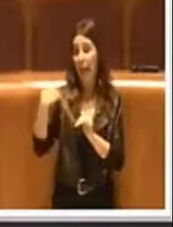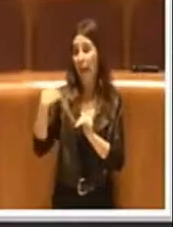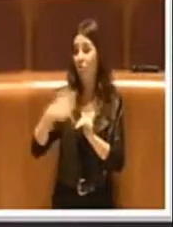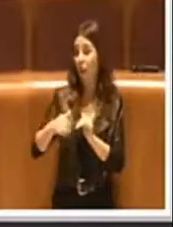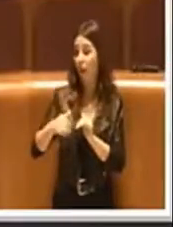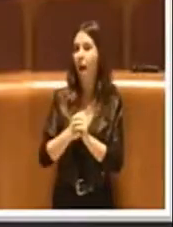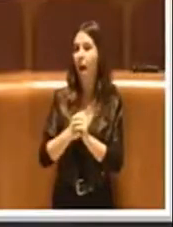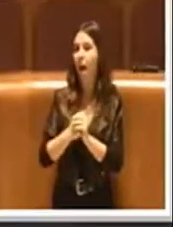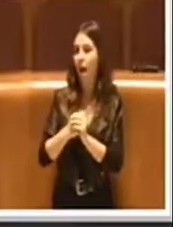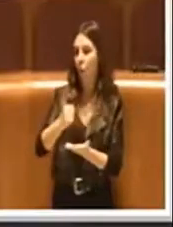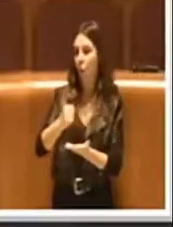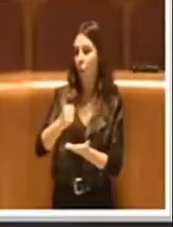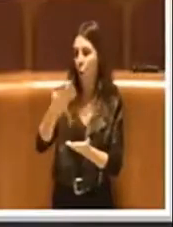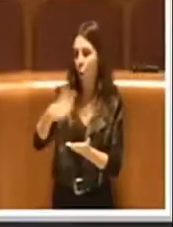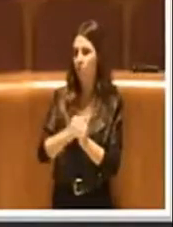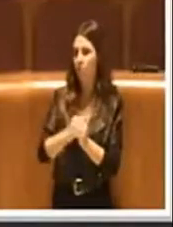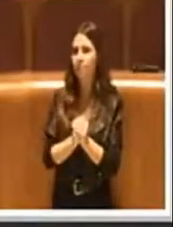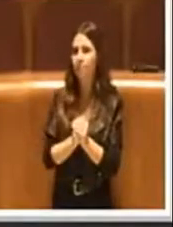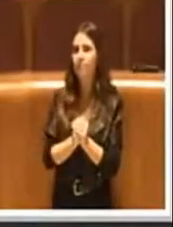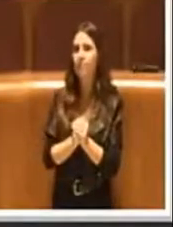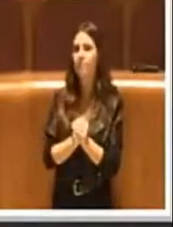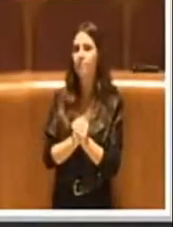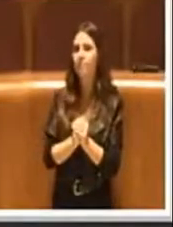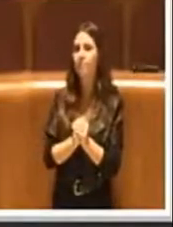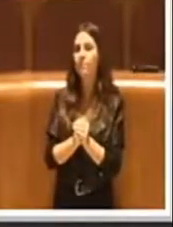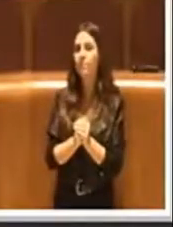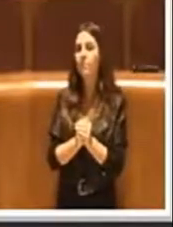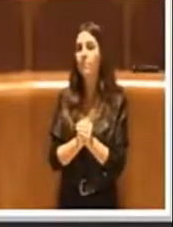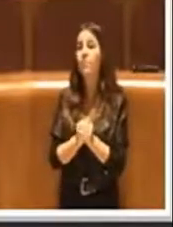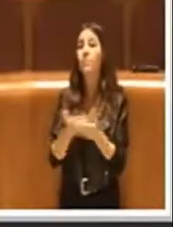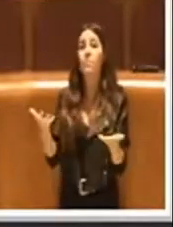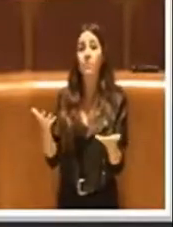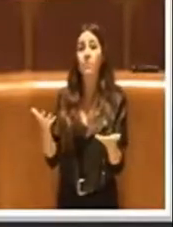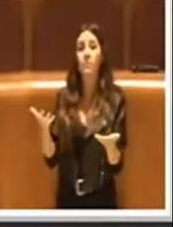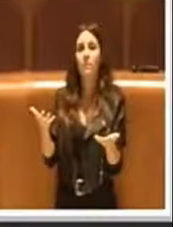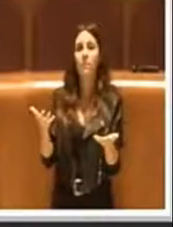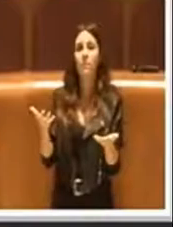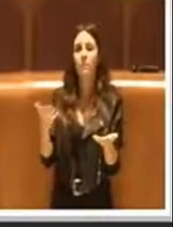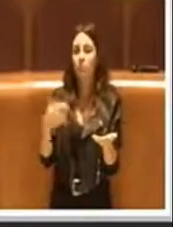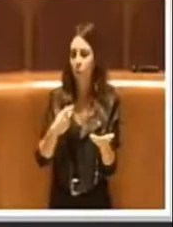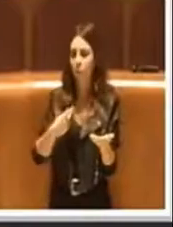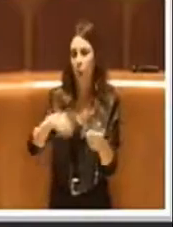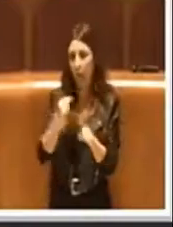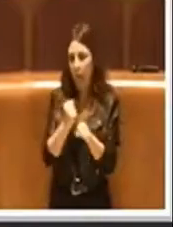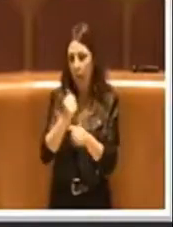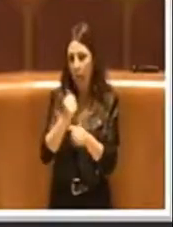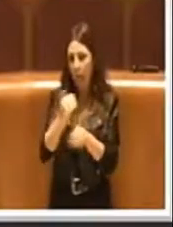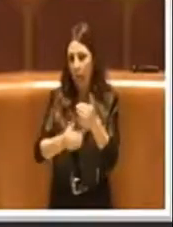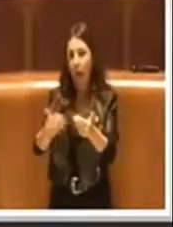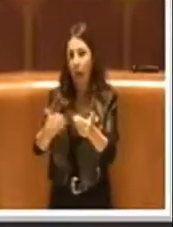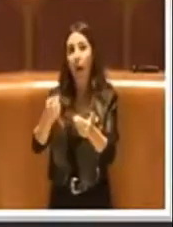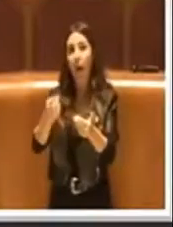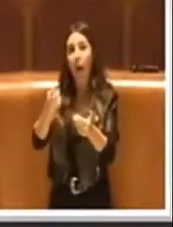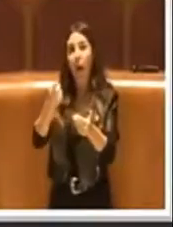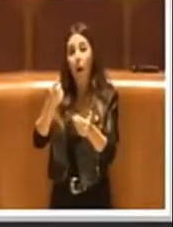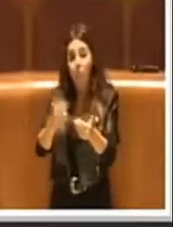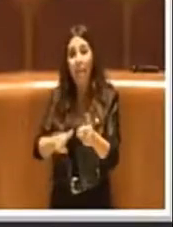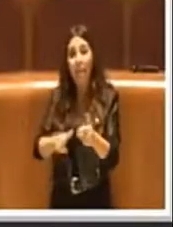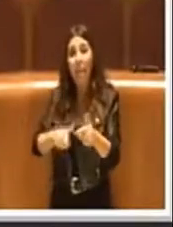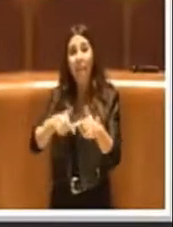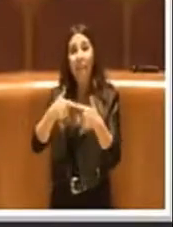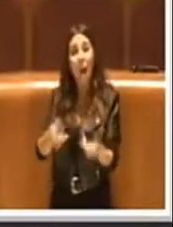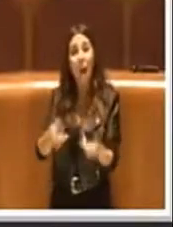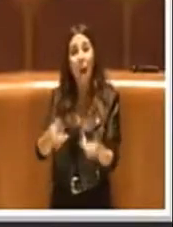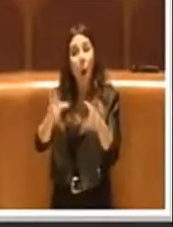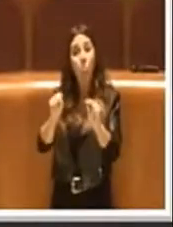a reti comunque stava già portando avanti, anche questo ammodernamento